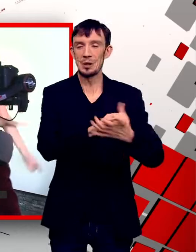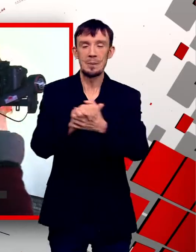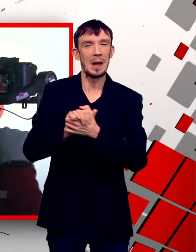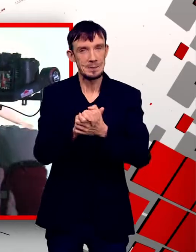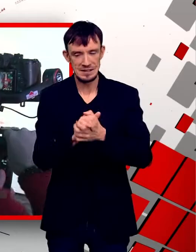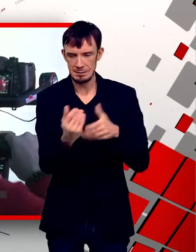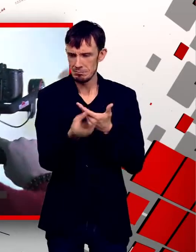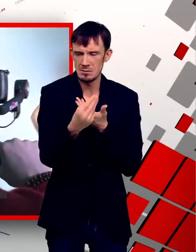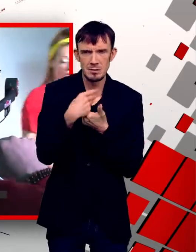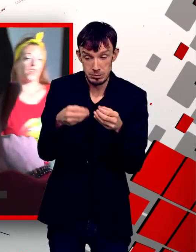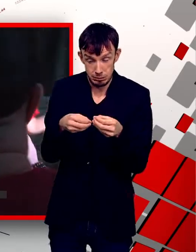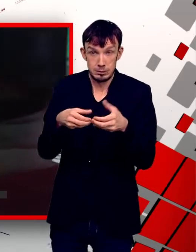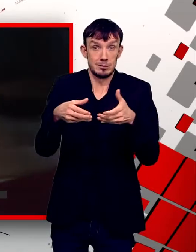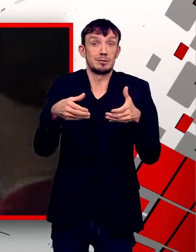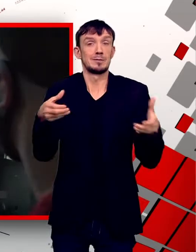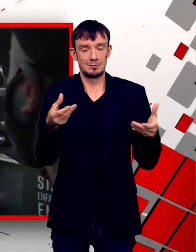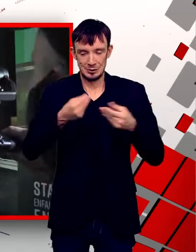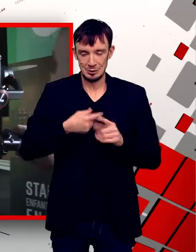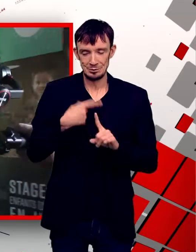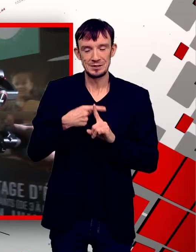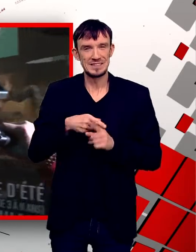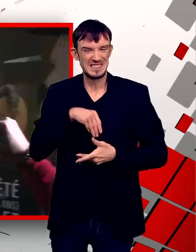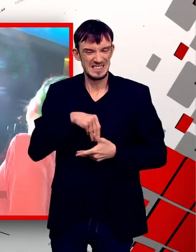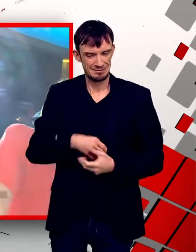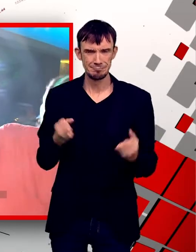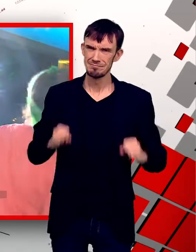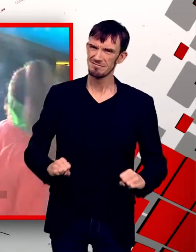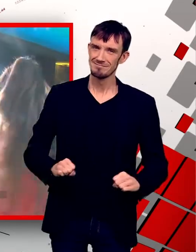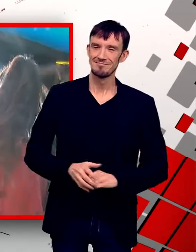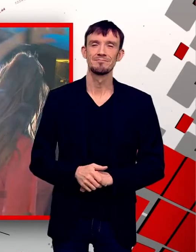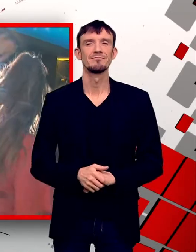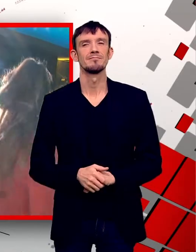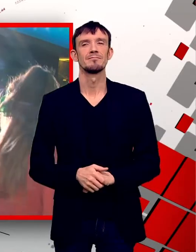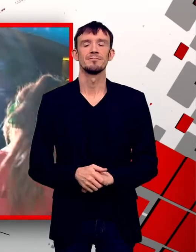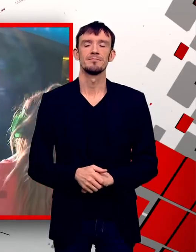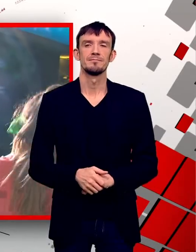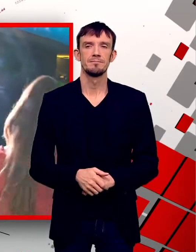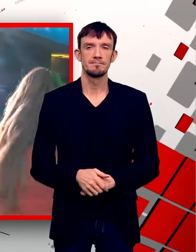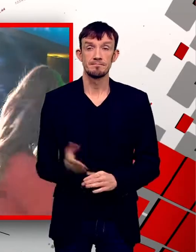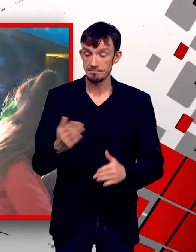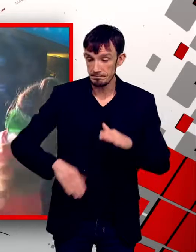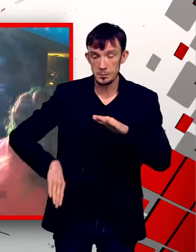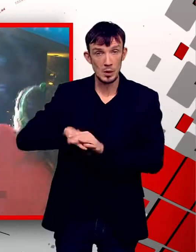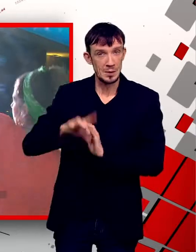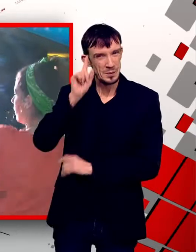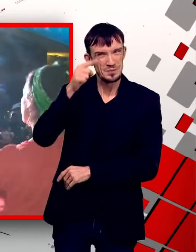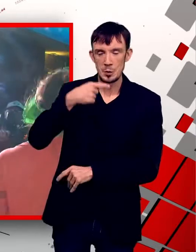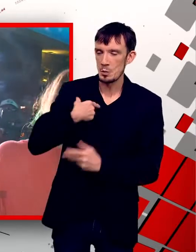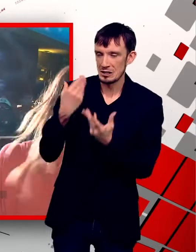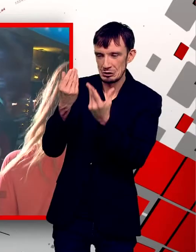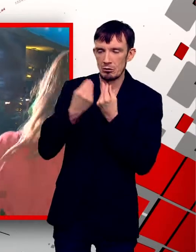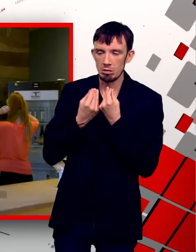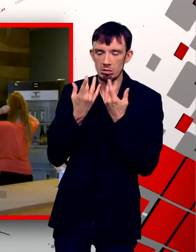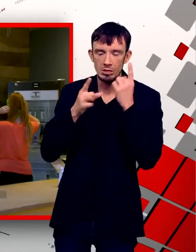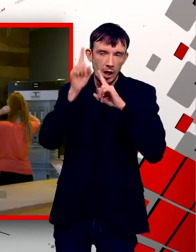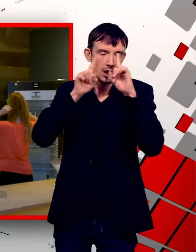embrayé tout simplement parce que ça fait du bien d'y croire à nouveau. Dans le premier temps, pour moi, ça a été un petit signe d'espoir, une petite